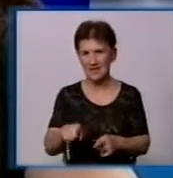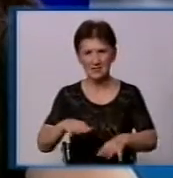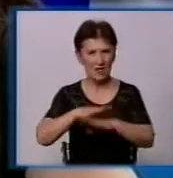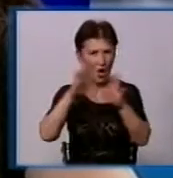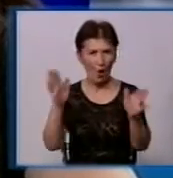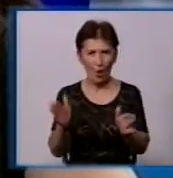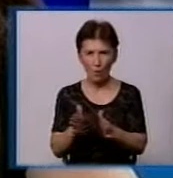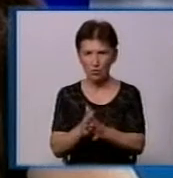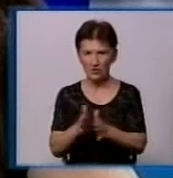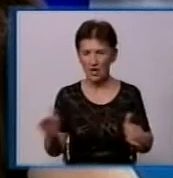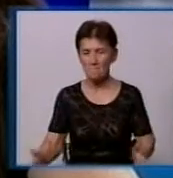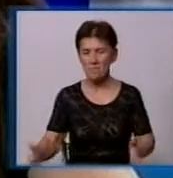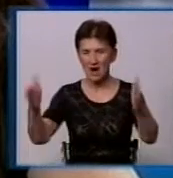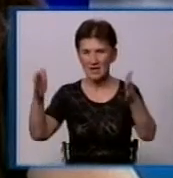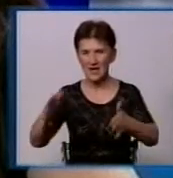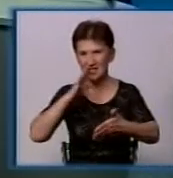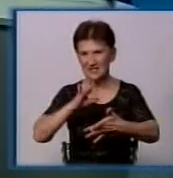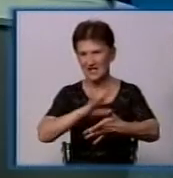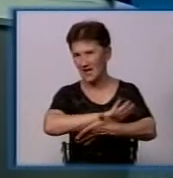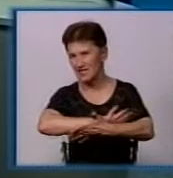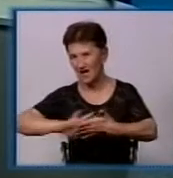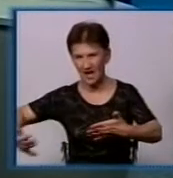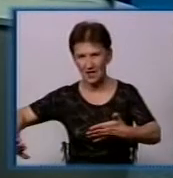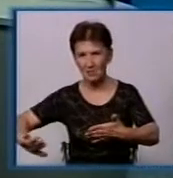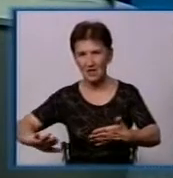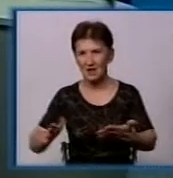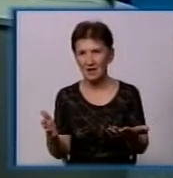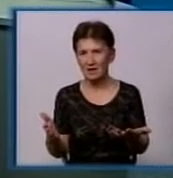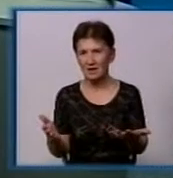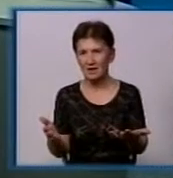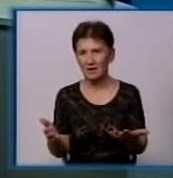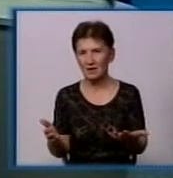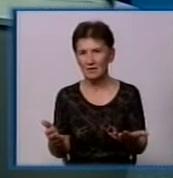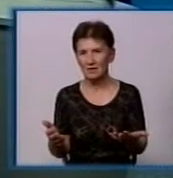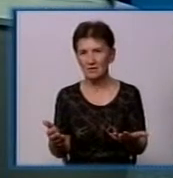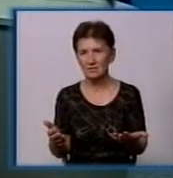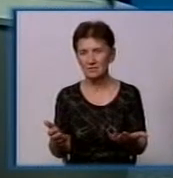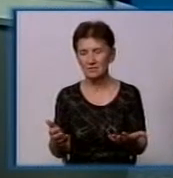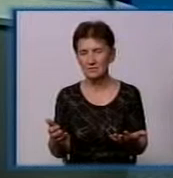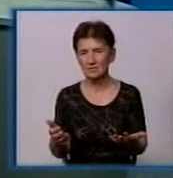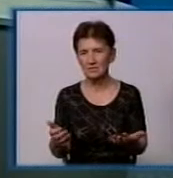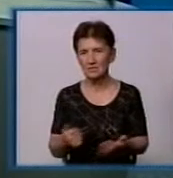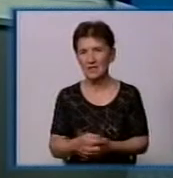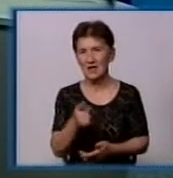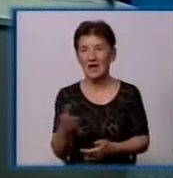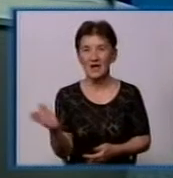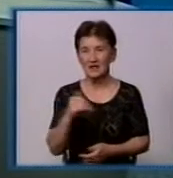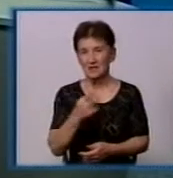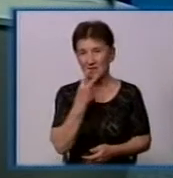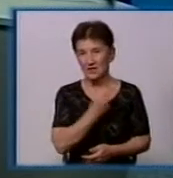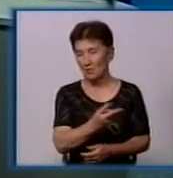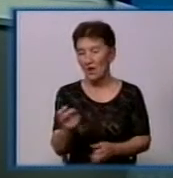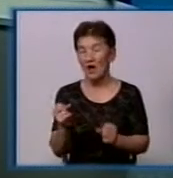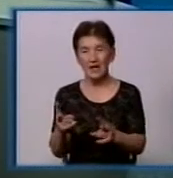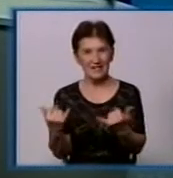наклейками, нічого відтуда вибрати, морфологія буде намного хуже. Давайте подивимося, як це відбувається